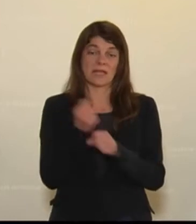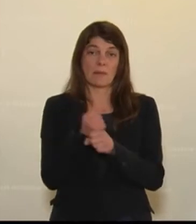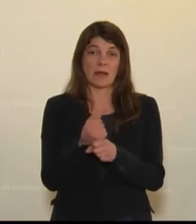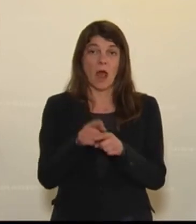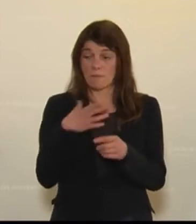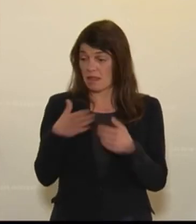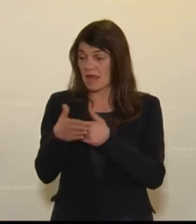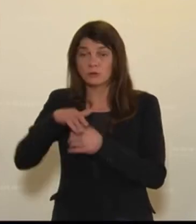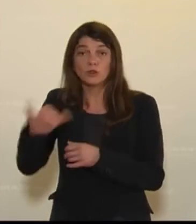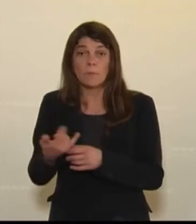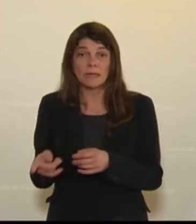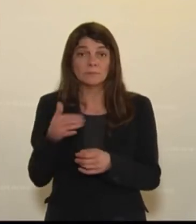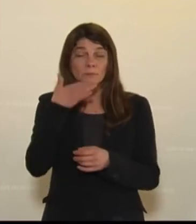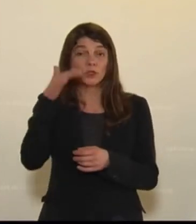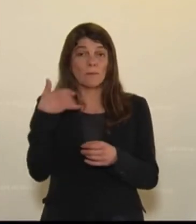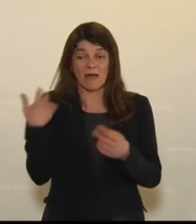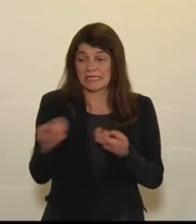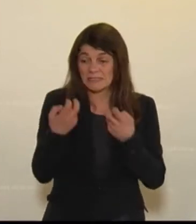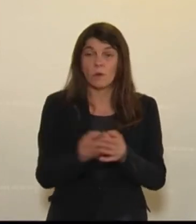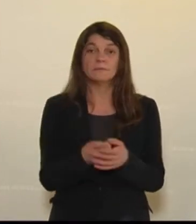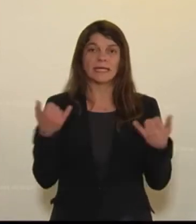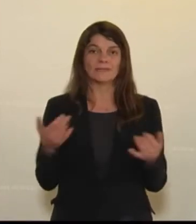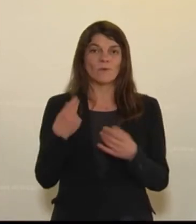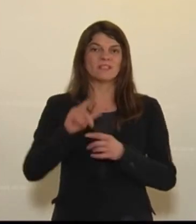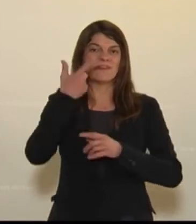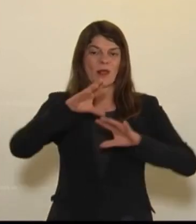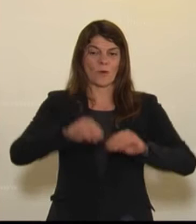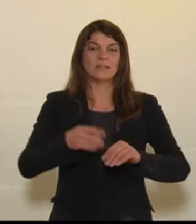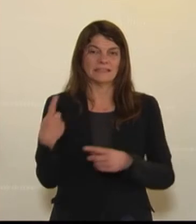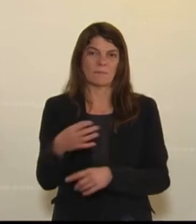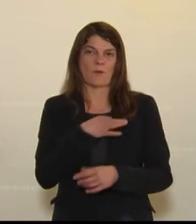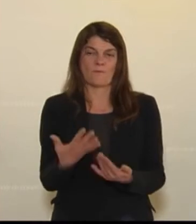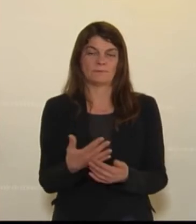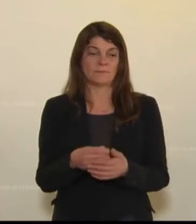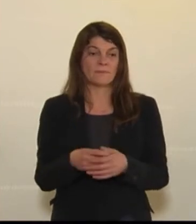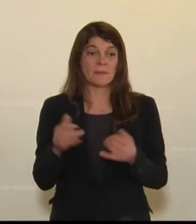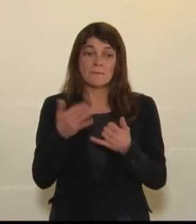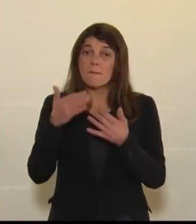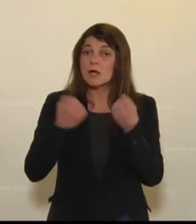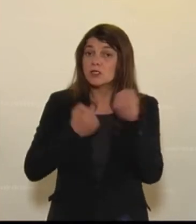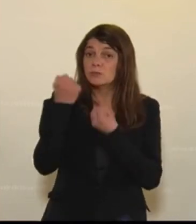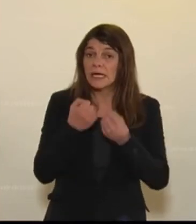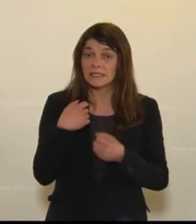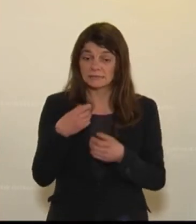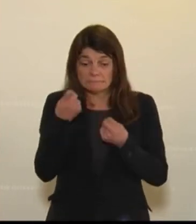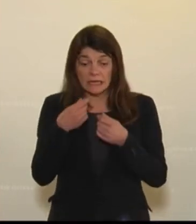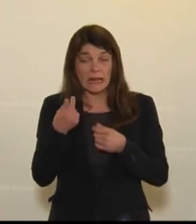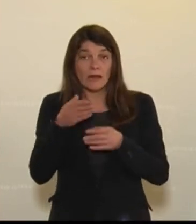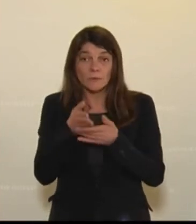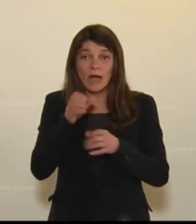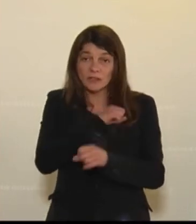Auch mein Nebenjob, den ich mir im Sommer suchen musste, ist nun vom zweiten Lockdown betroffen. Es wird immer schwieriger, über die Runden zu kommen,